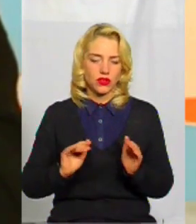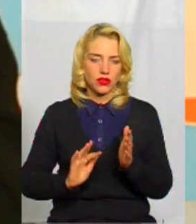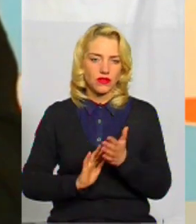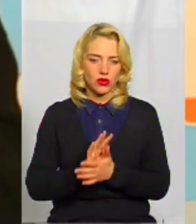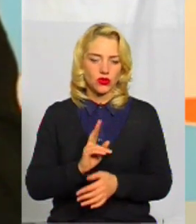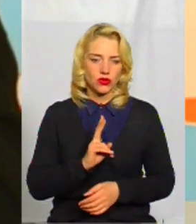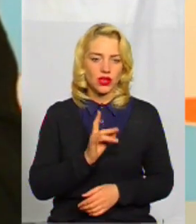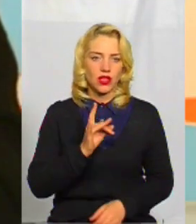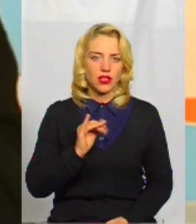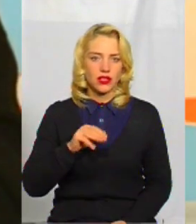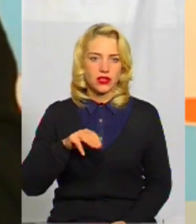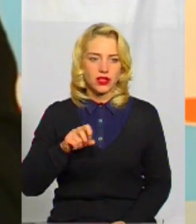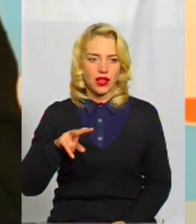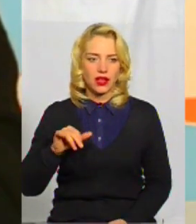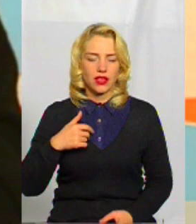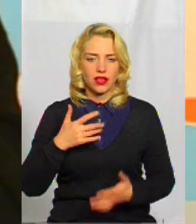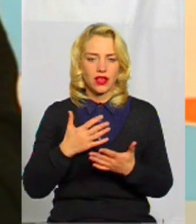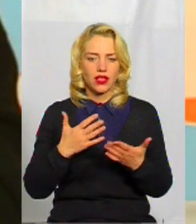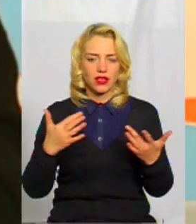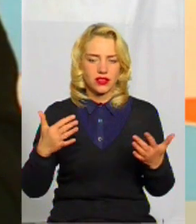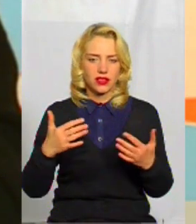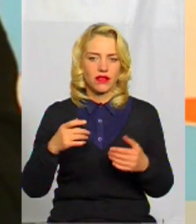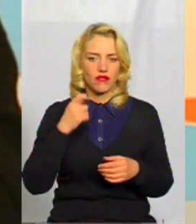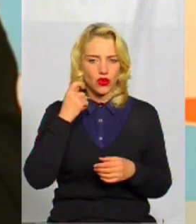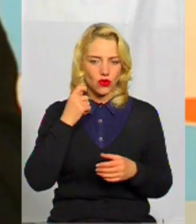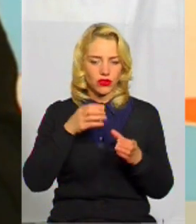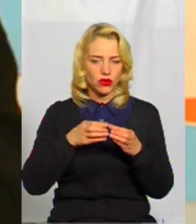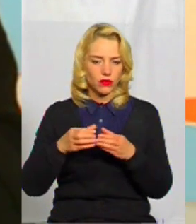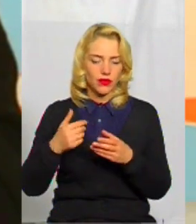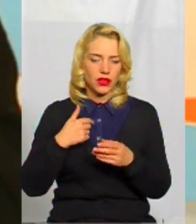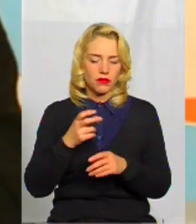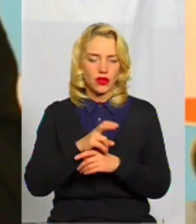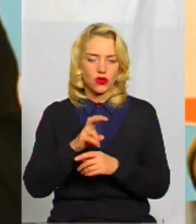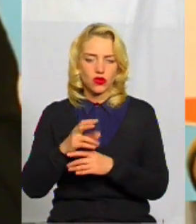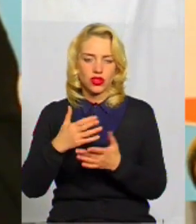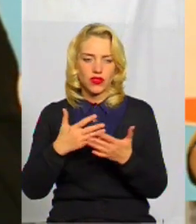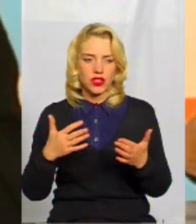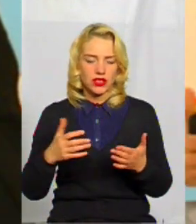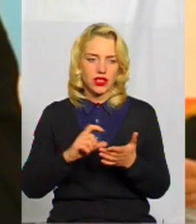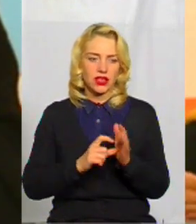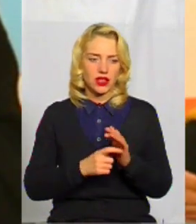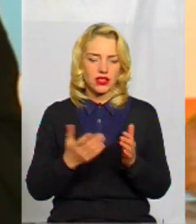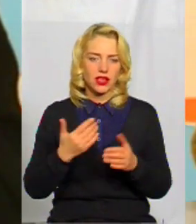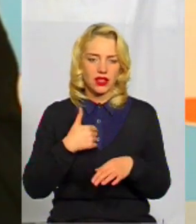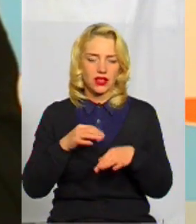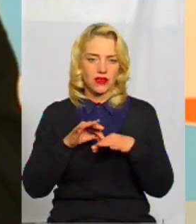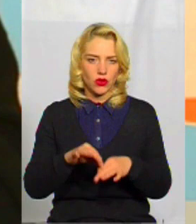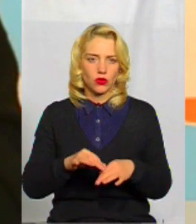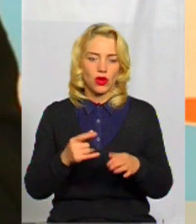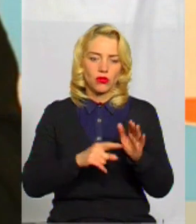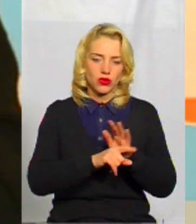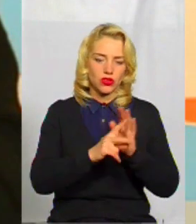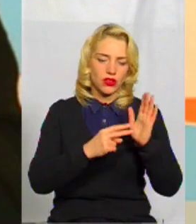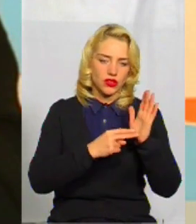Там є різні вікові групи, я підходжу до клас, в різні класи, які я веду, а веду я починаючи з сьомого і